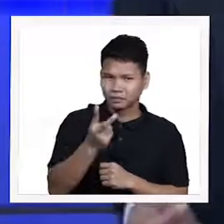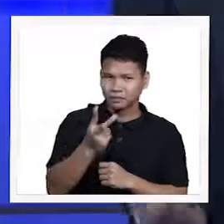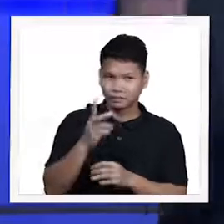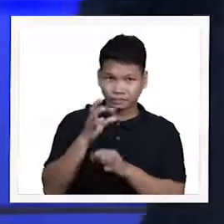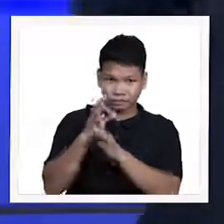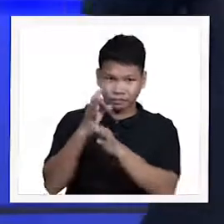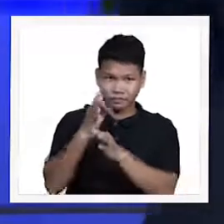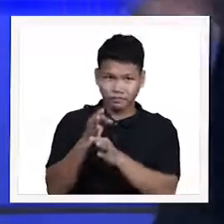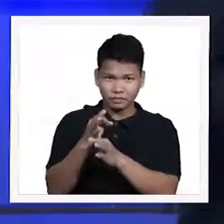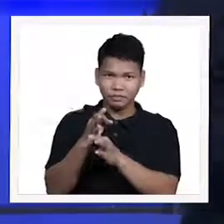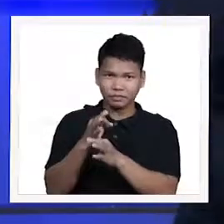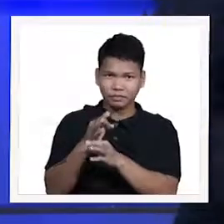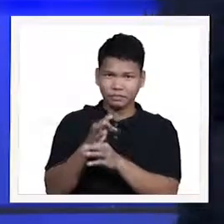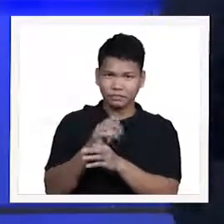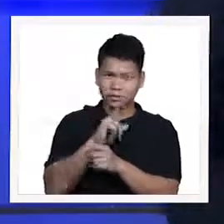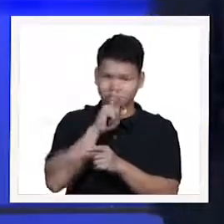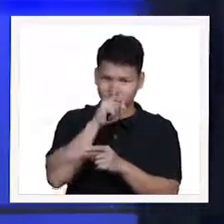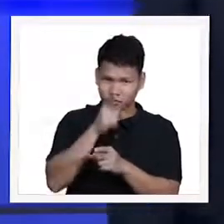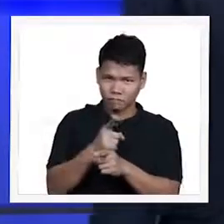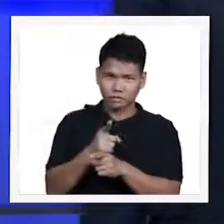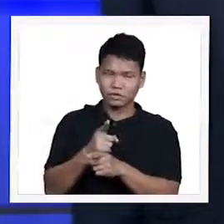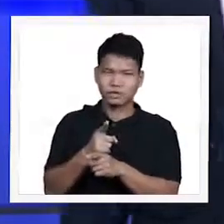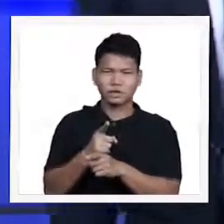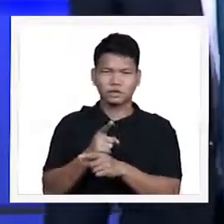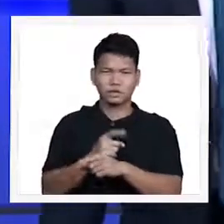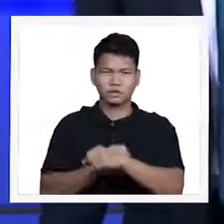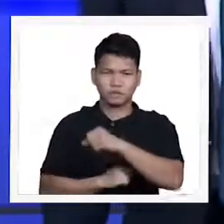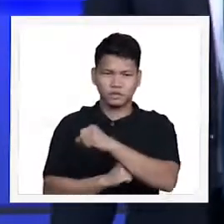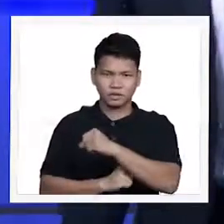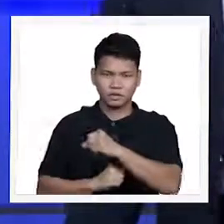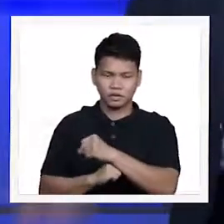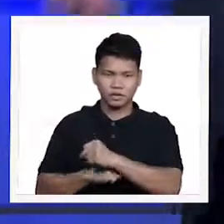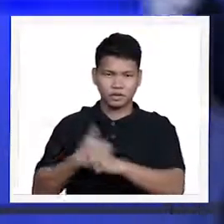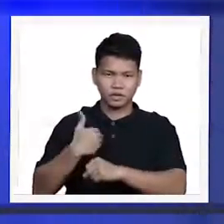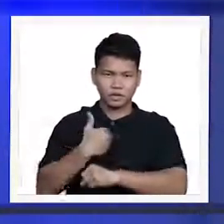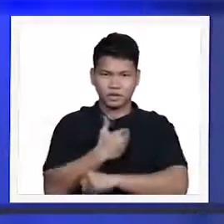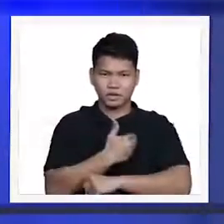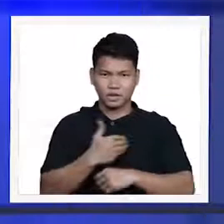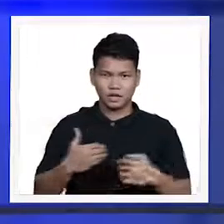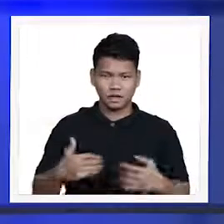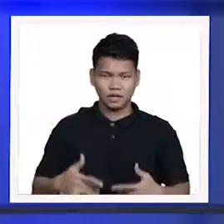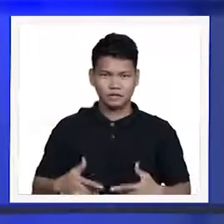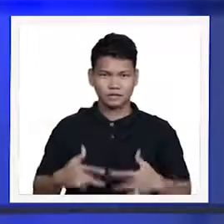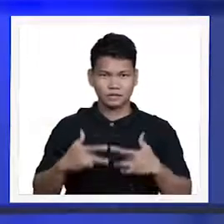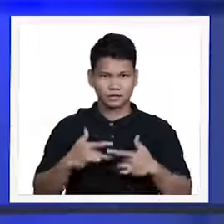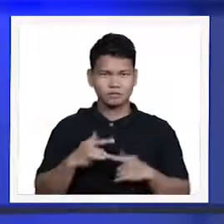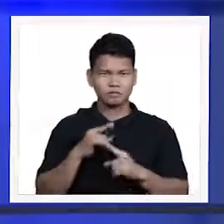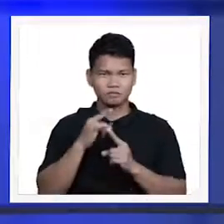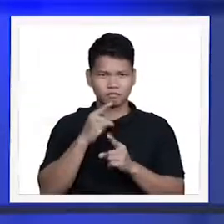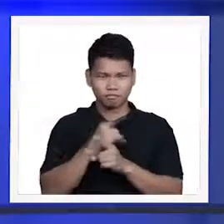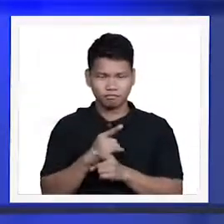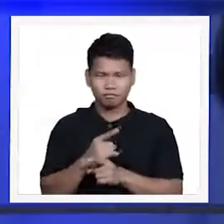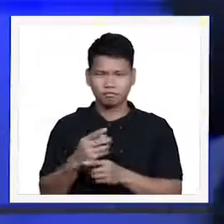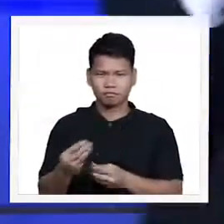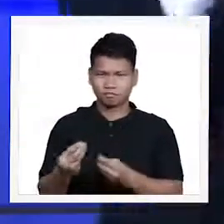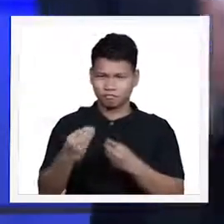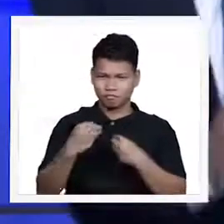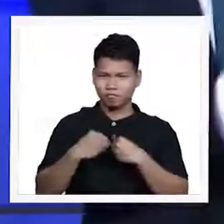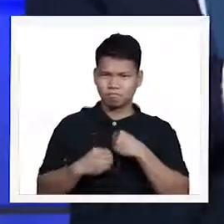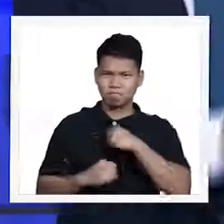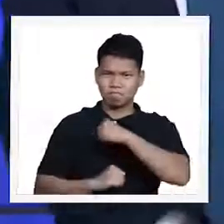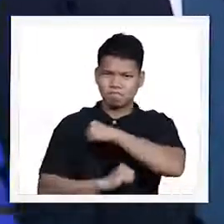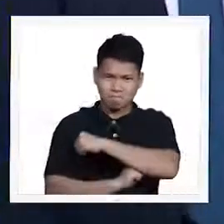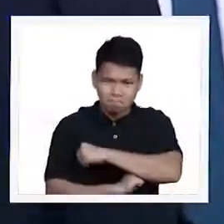Faith is the very foundation of our life. Ito po nagbibigay sa atin ng katibayan. Ito po